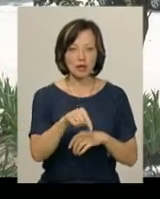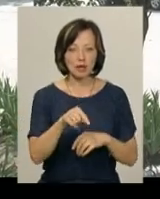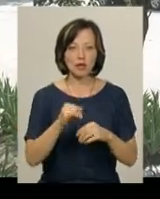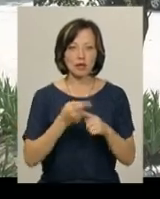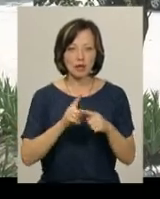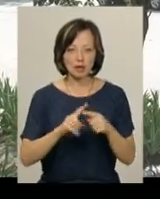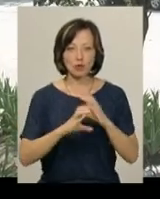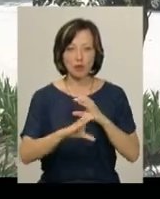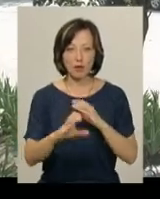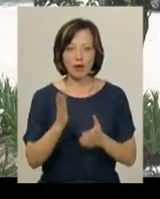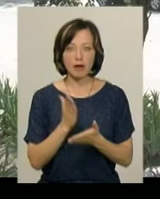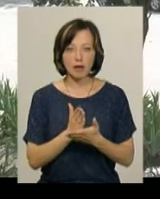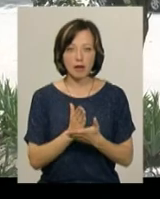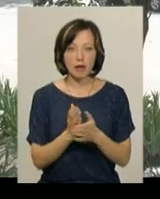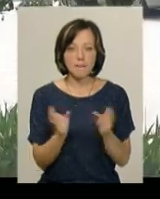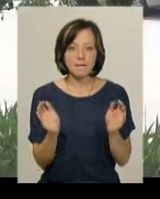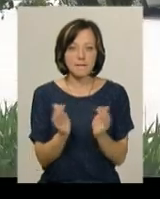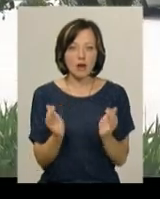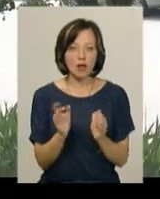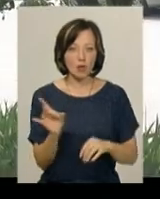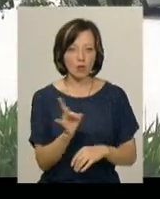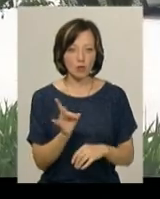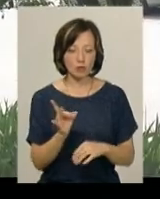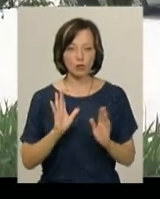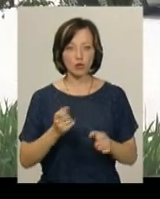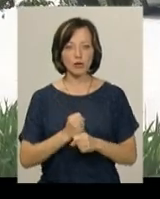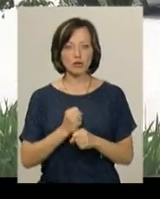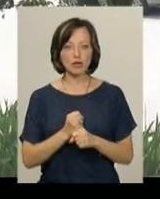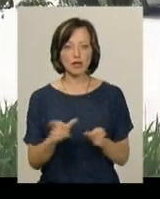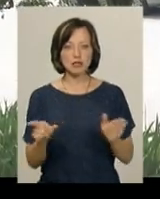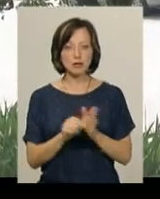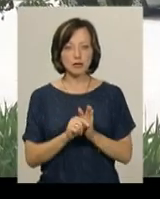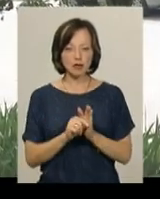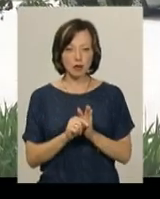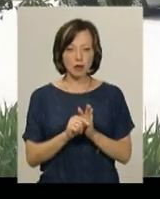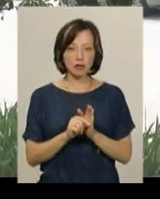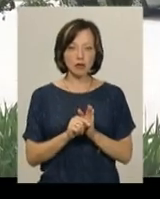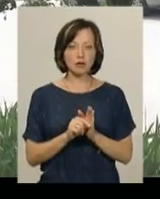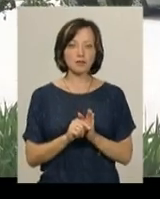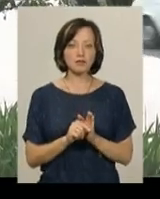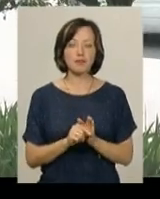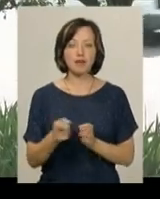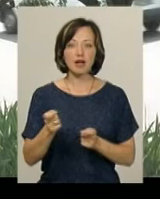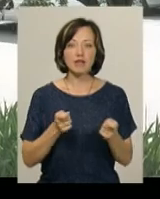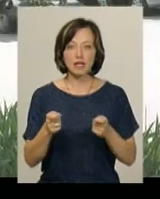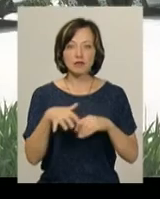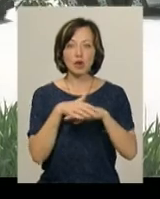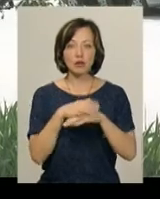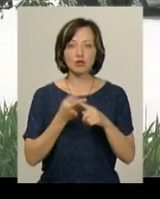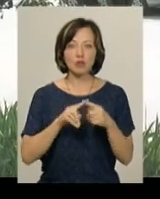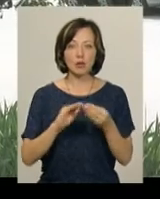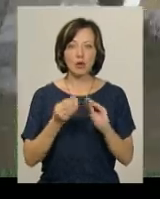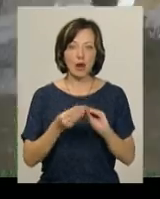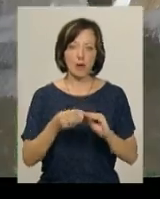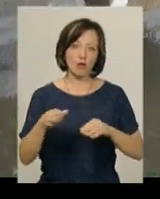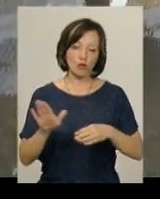труба є досить малого діаметру. Ми будемо працювати спільно з фірнистим ринком, щоб цю проблему